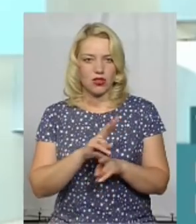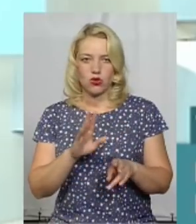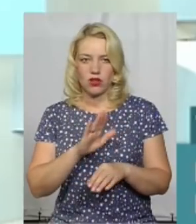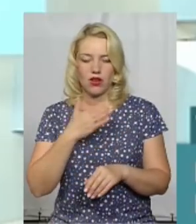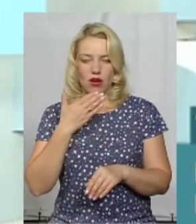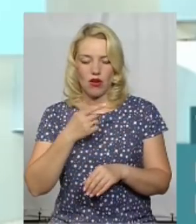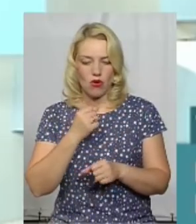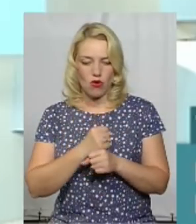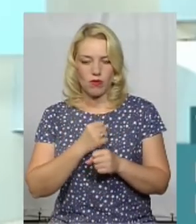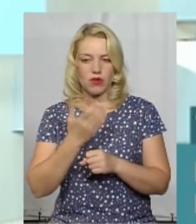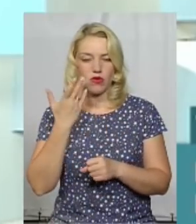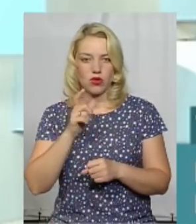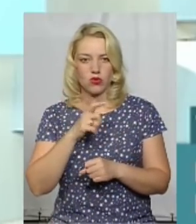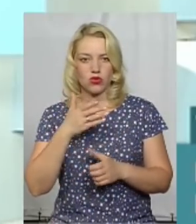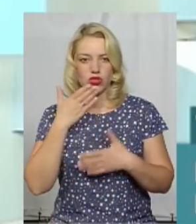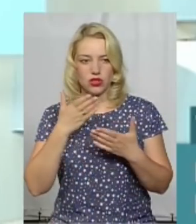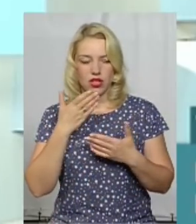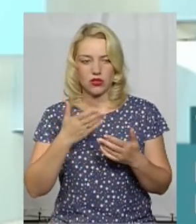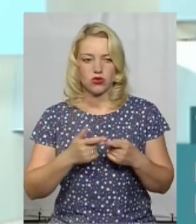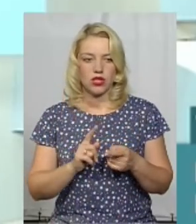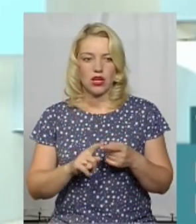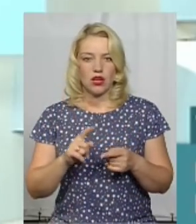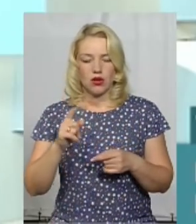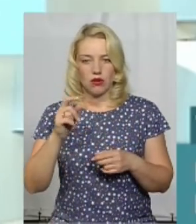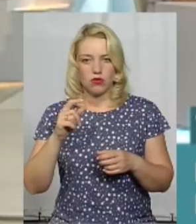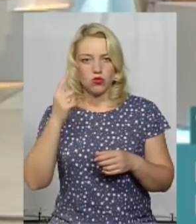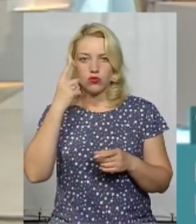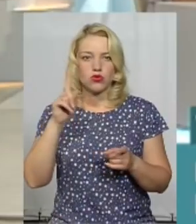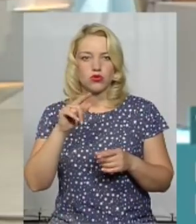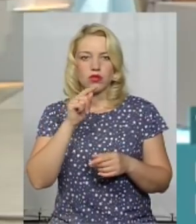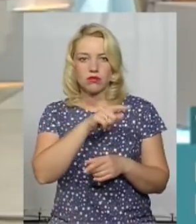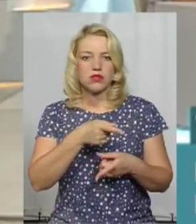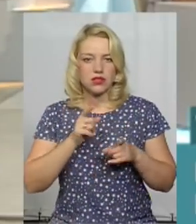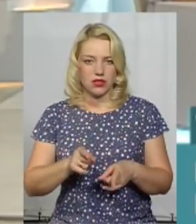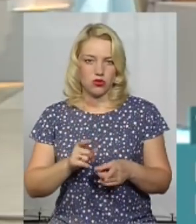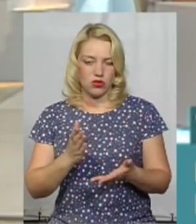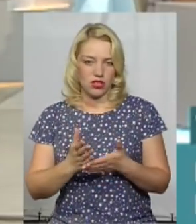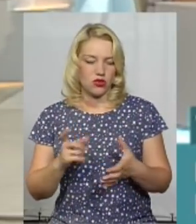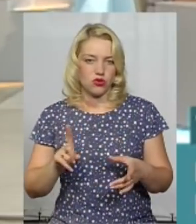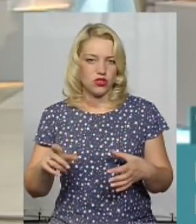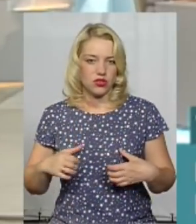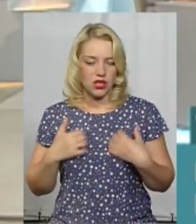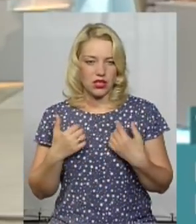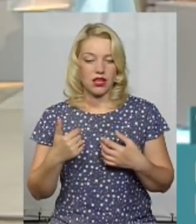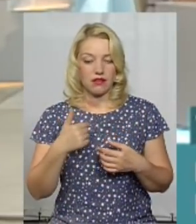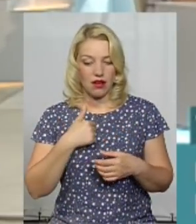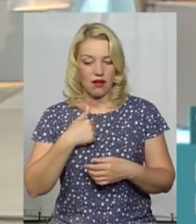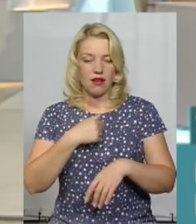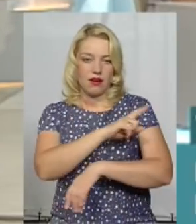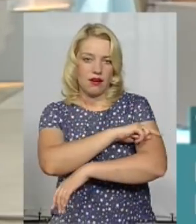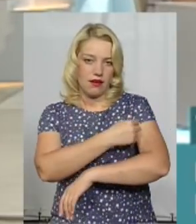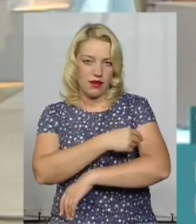коли люди читають ці засоби маси інформації, вони думають, що там справді робляться жахіття. Хочу сказати, як лікар-психіатр, ми